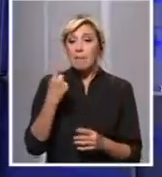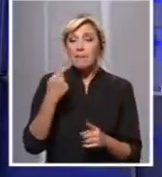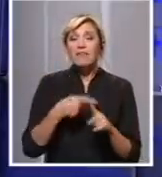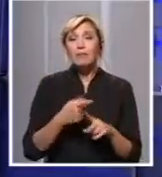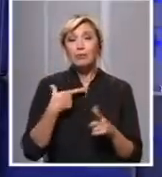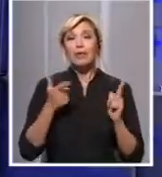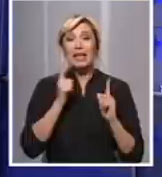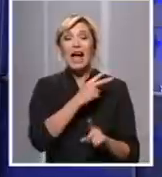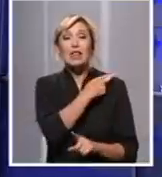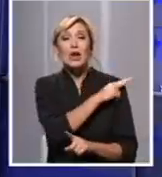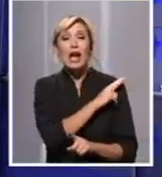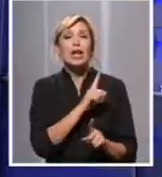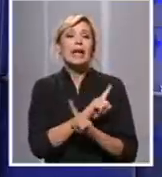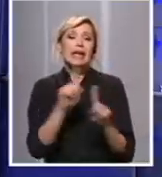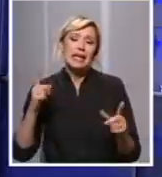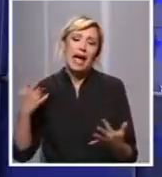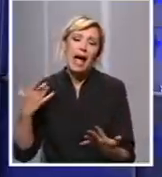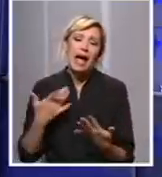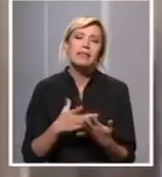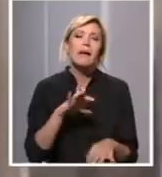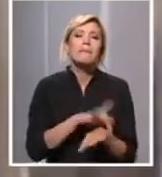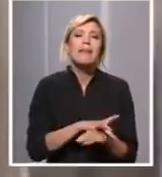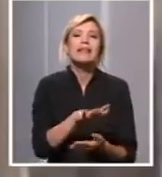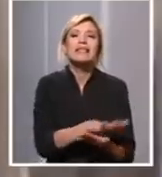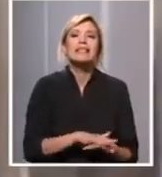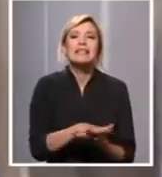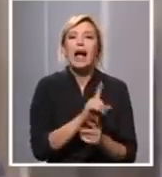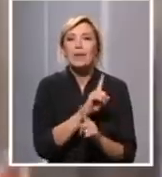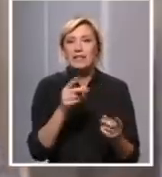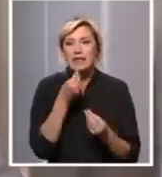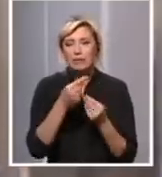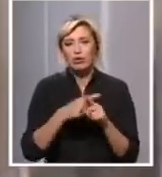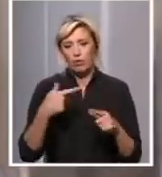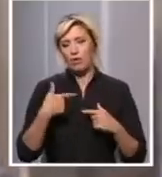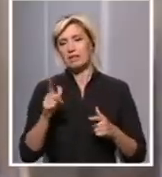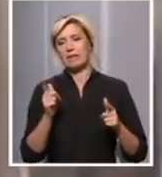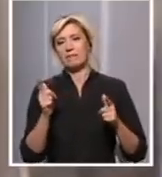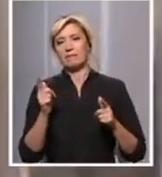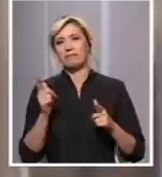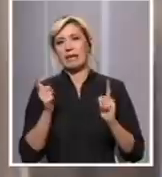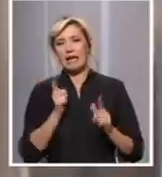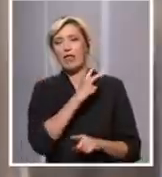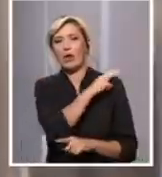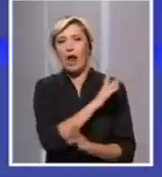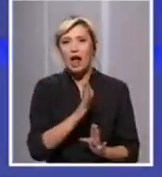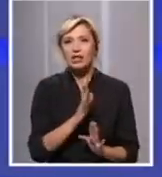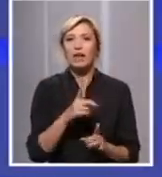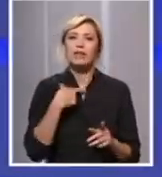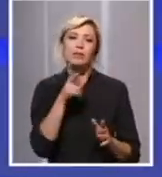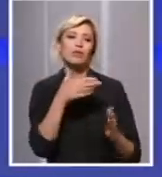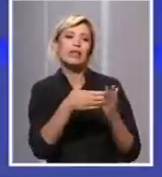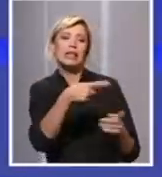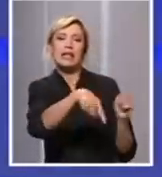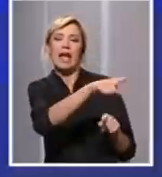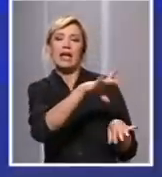aspektu, ali namjerno nisam hteo do sada zato što želim da ljudi koji su direktno uključeni u to govore više o tom. Mislim,